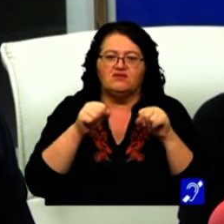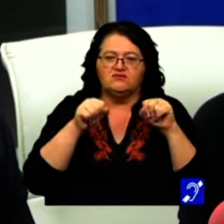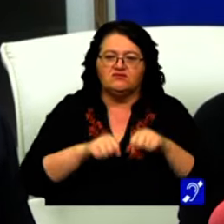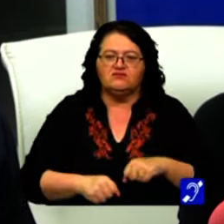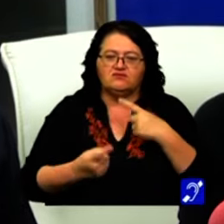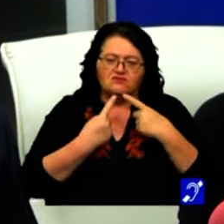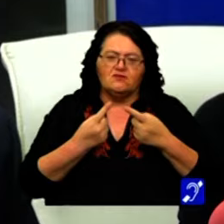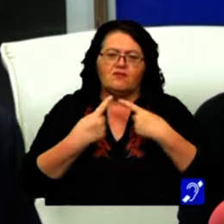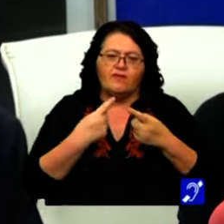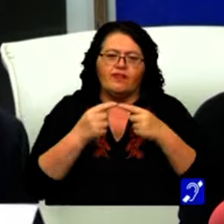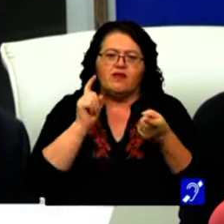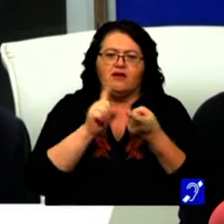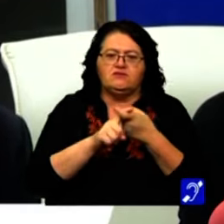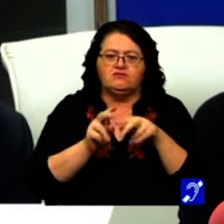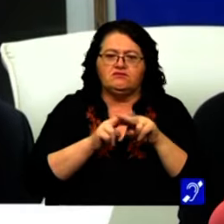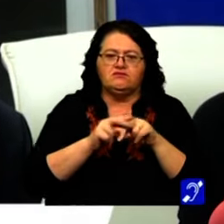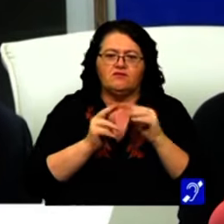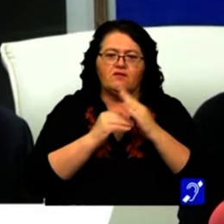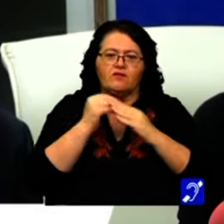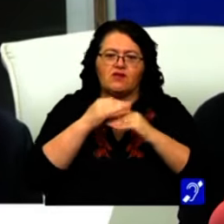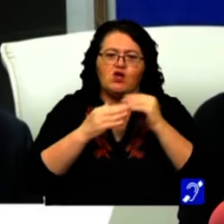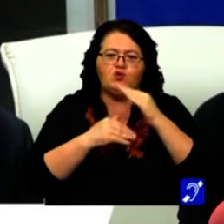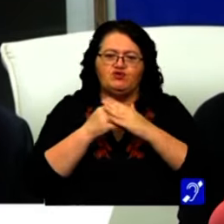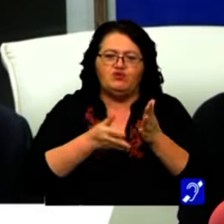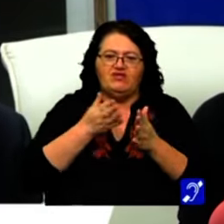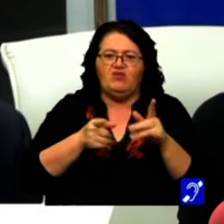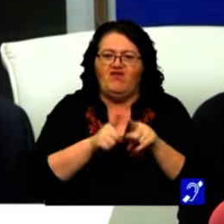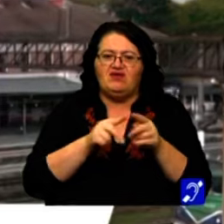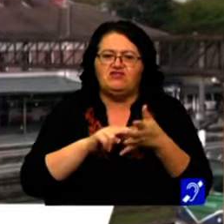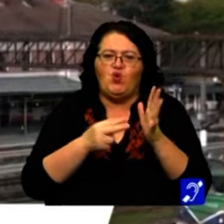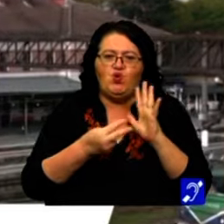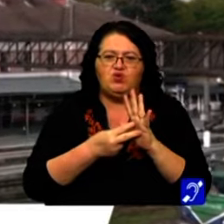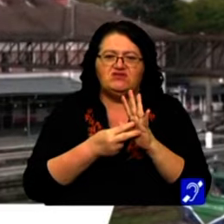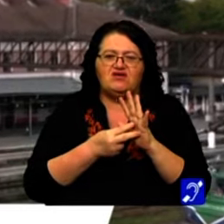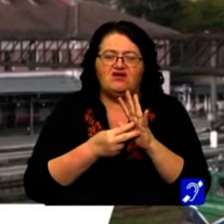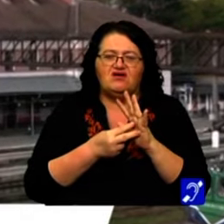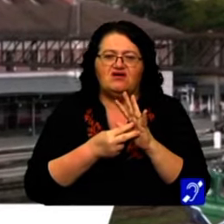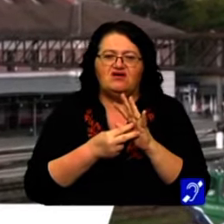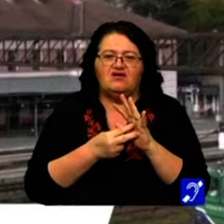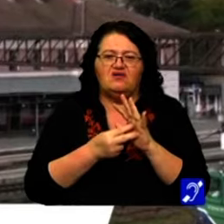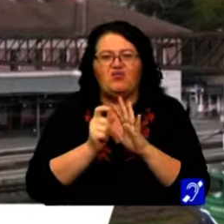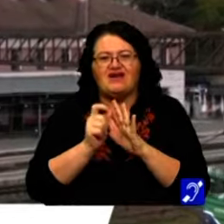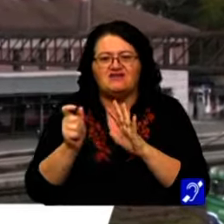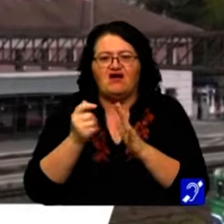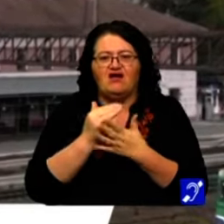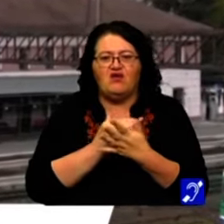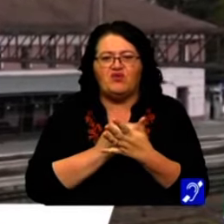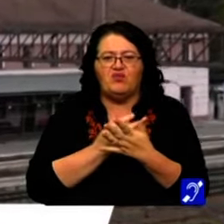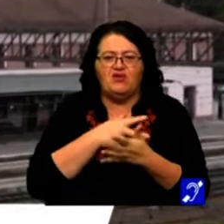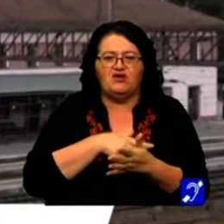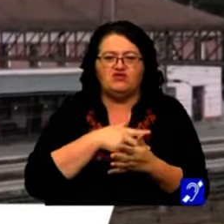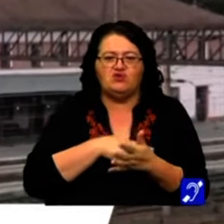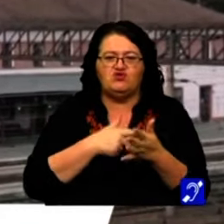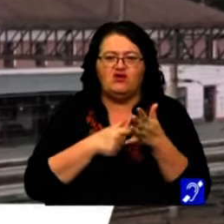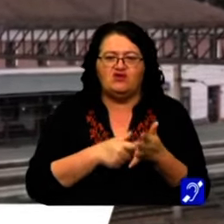multe discuții legate de construirea acestei linii ca pe o soluție chiar parțială la problemele sociale